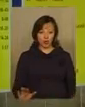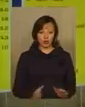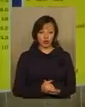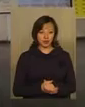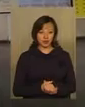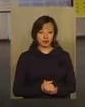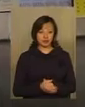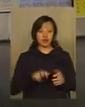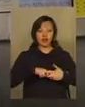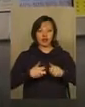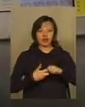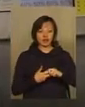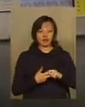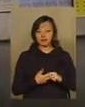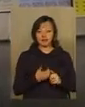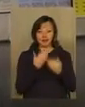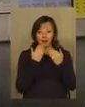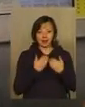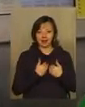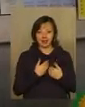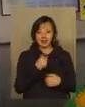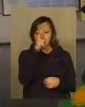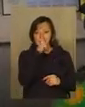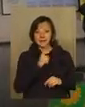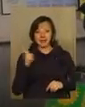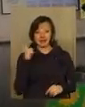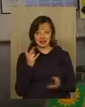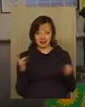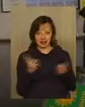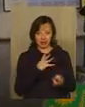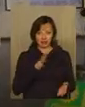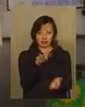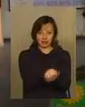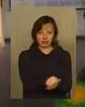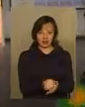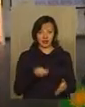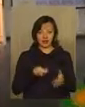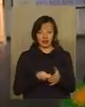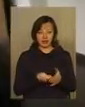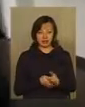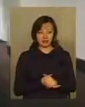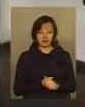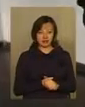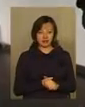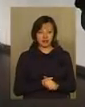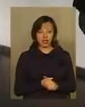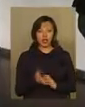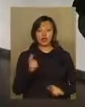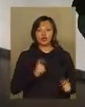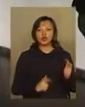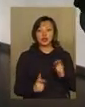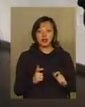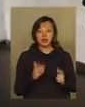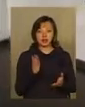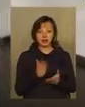Вам не Франківська. Не питайте. Треба за місяць хоча б брати. Студентів, як